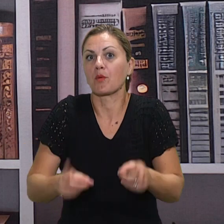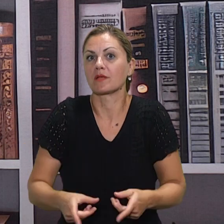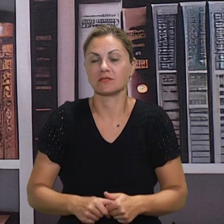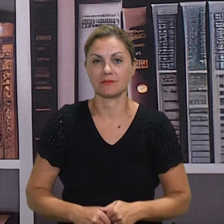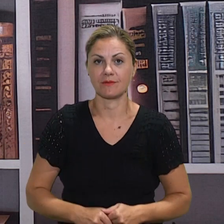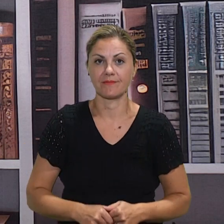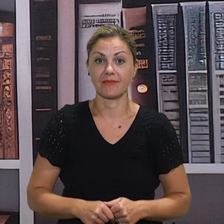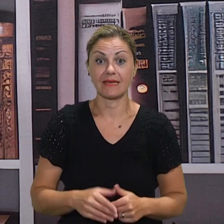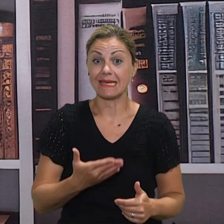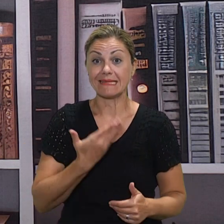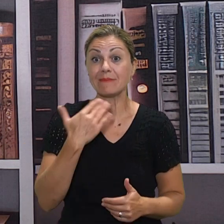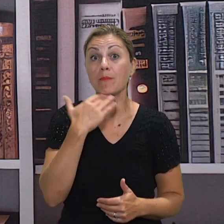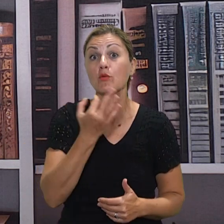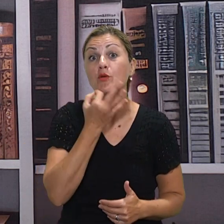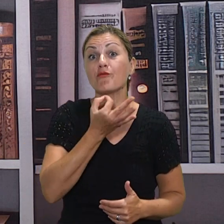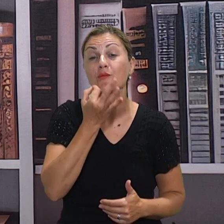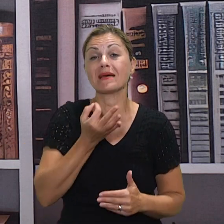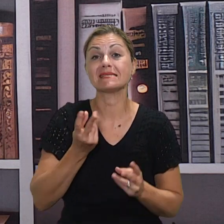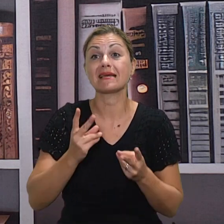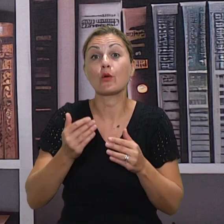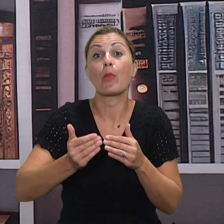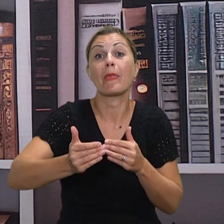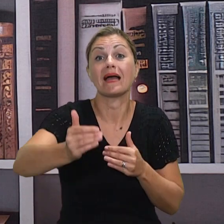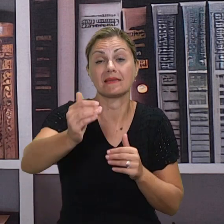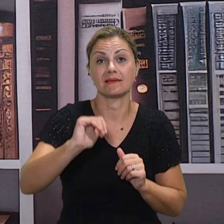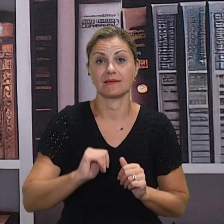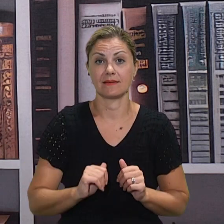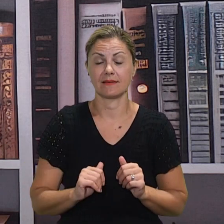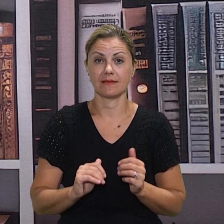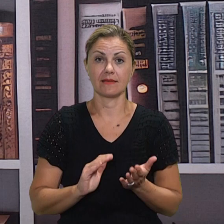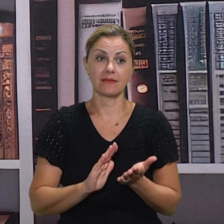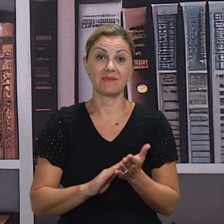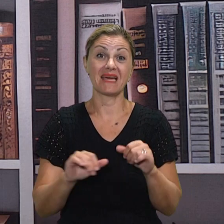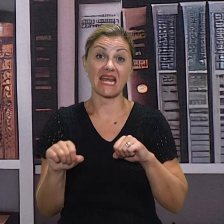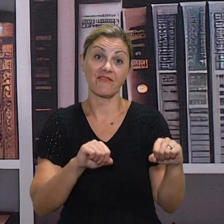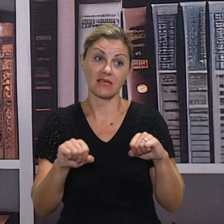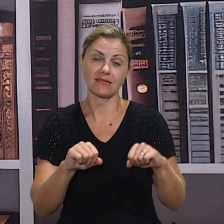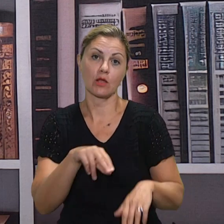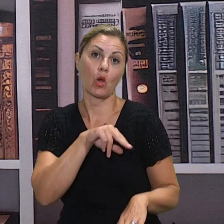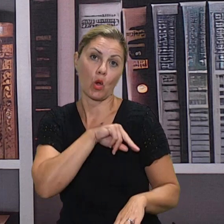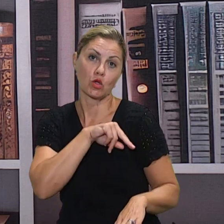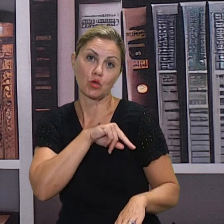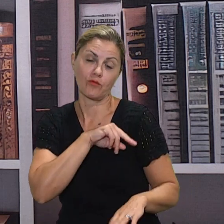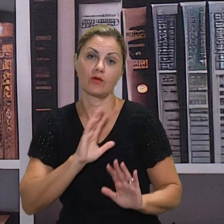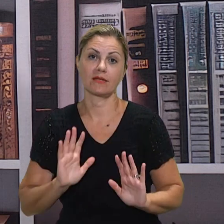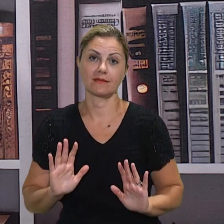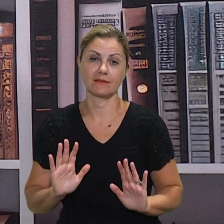tome nemam puno informacija. Više će se o tome malo pozabaviti naši ravnatelji. I